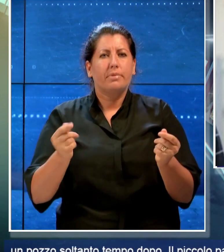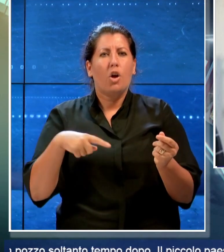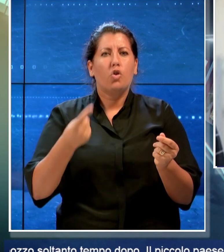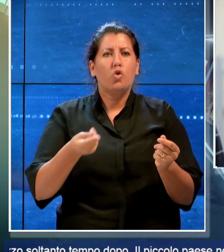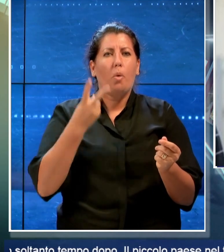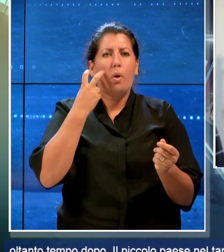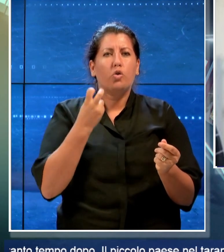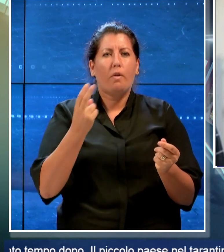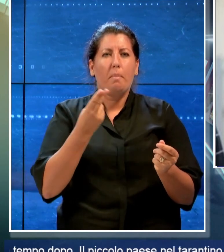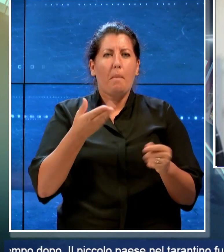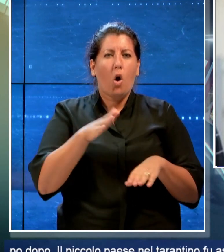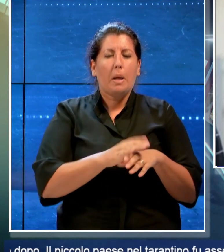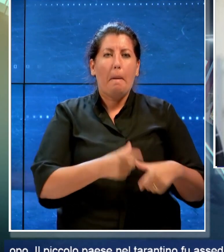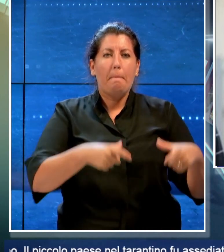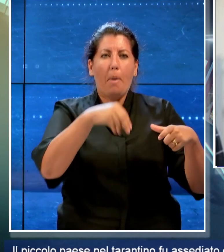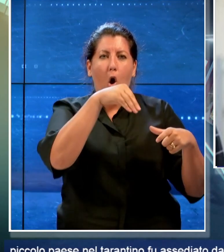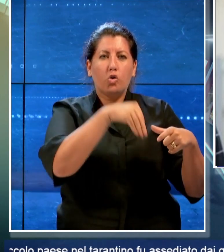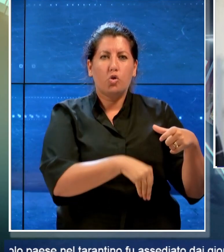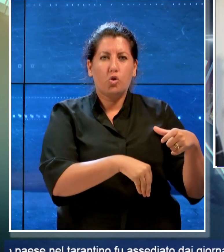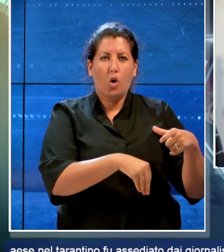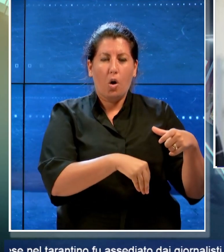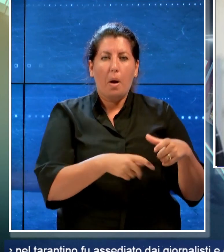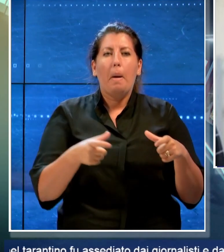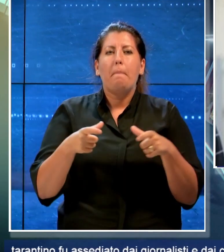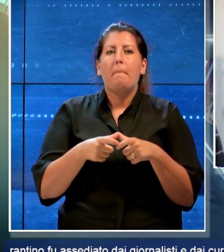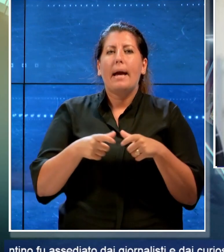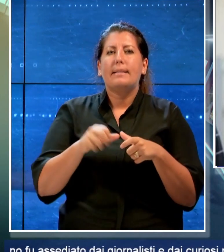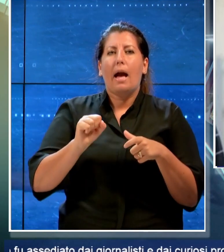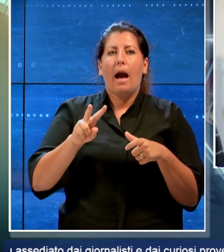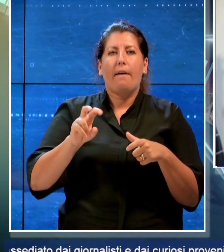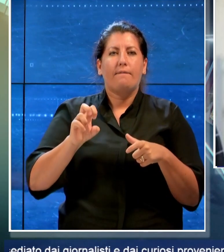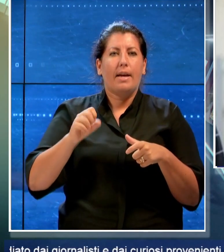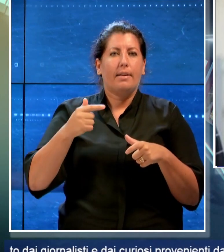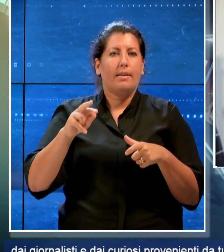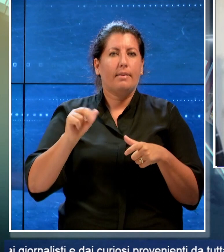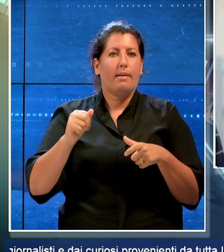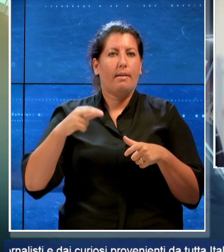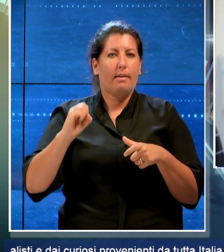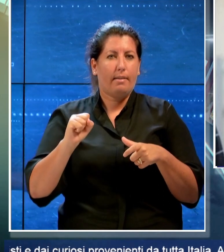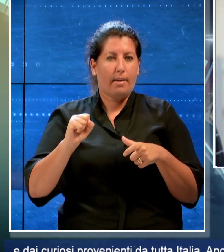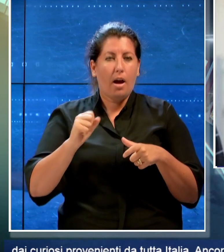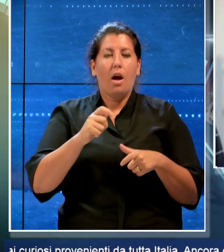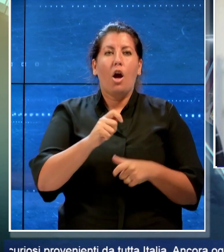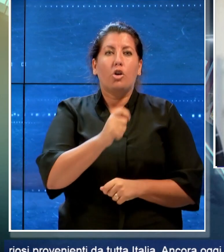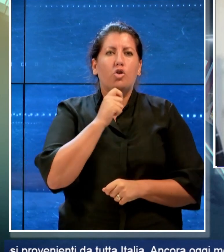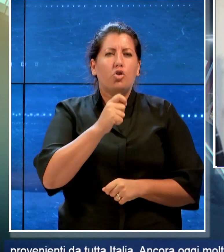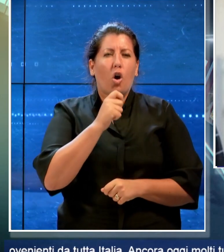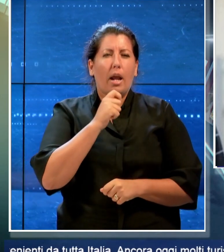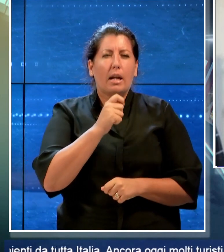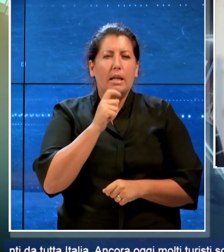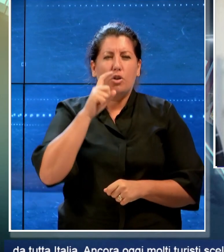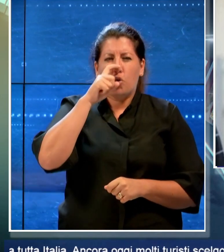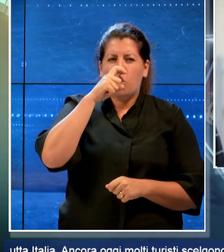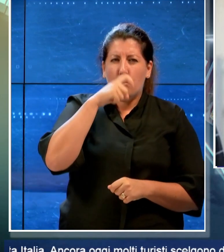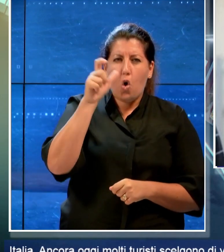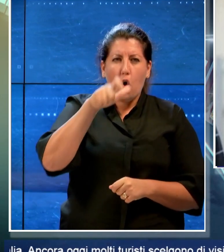soltanto tempo dopo. Il piccolo paese nel Tarantino fu assediato dai giornalisti e dai curiosi provenienti